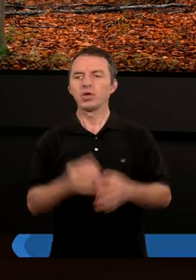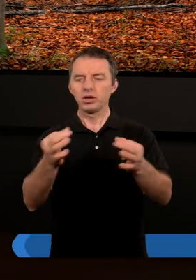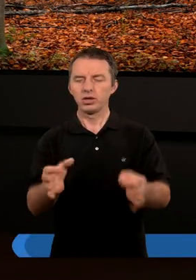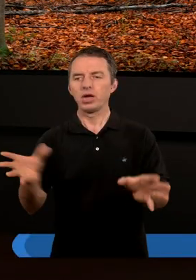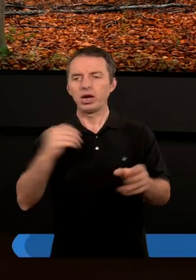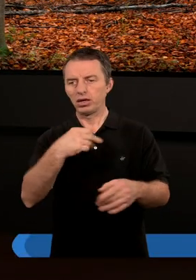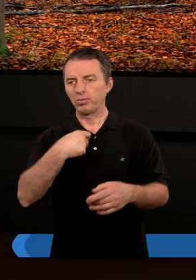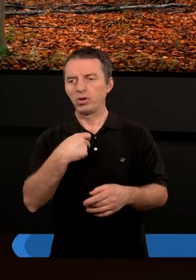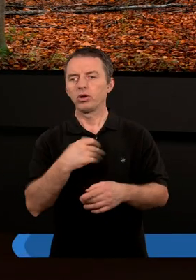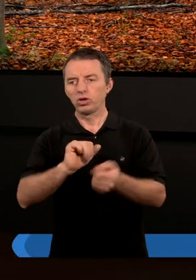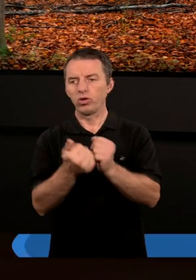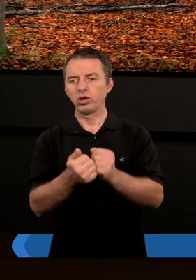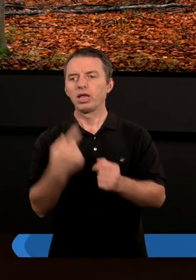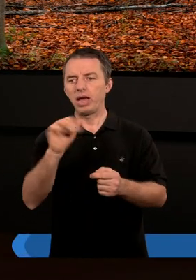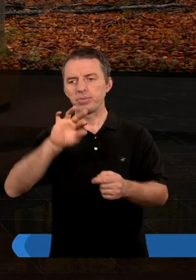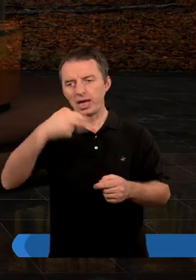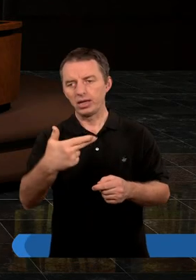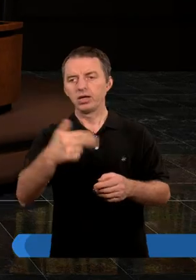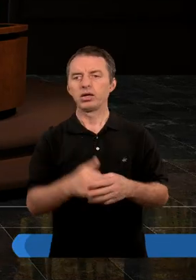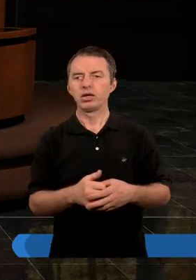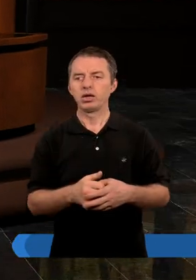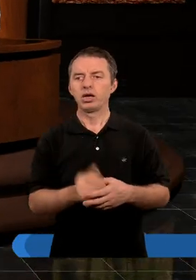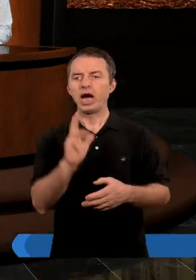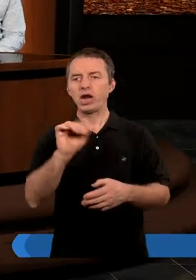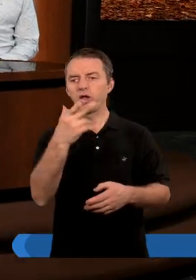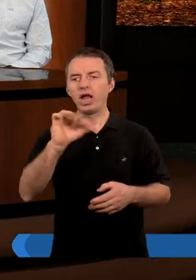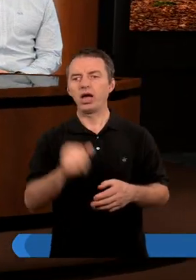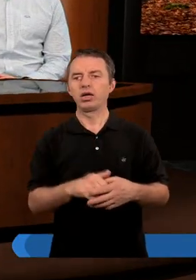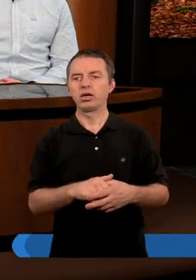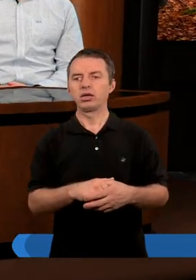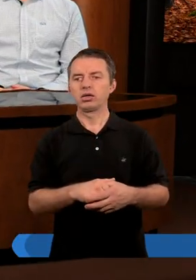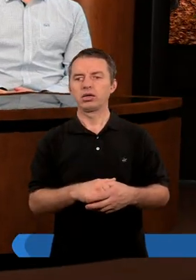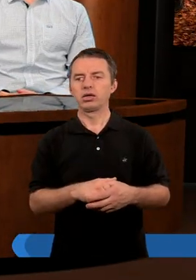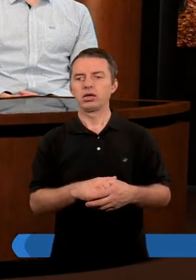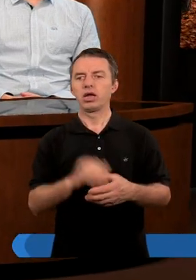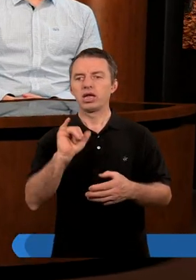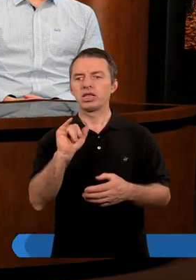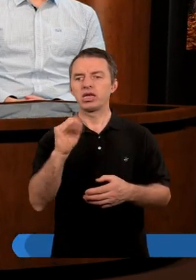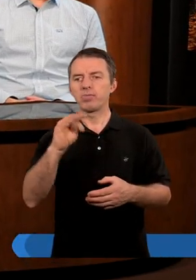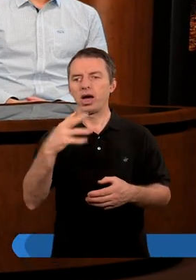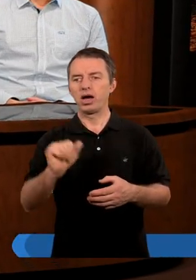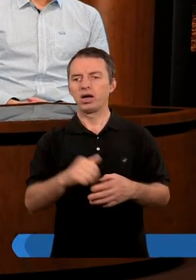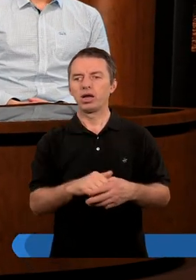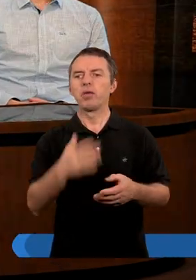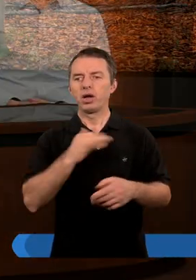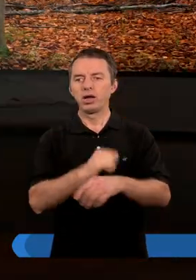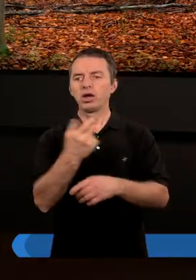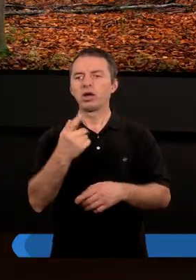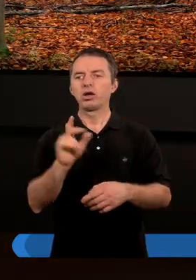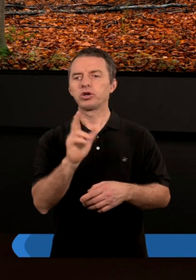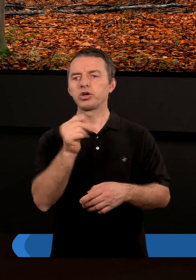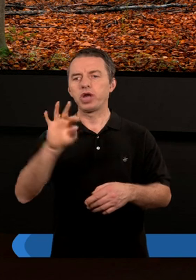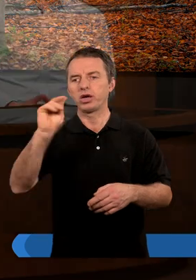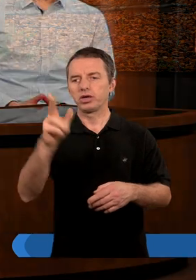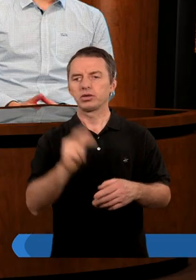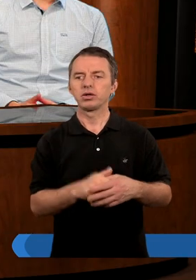I dzisiaj razem ze mną są Damian, Karolina, Dima, a ja nazywam